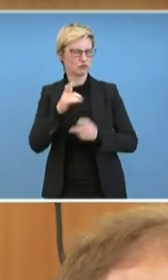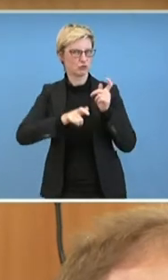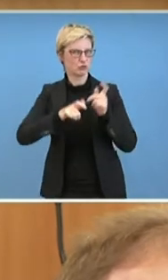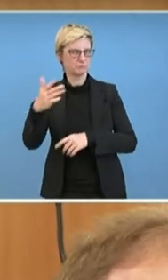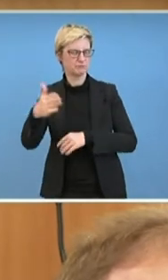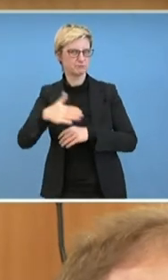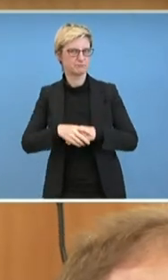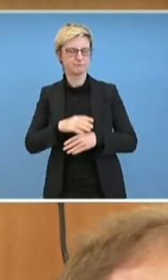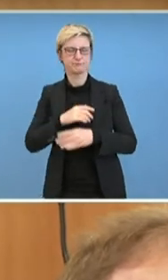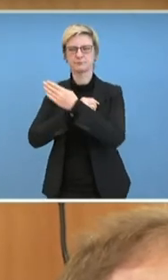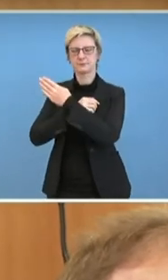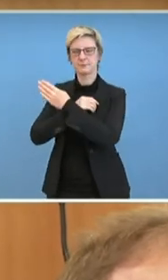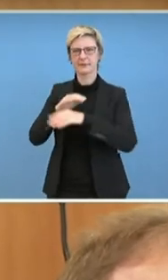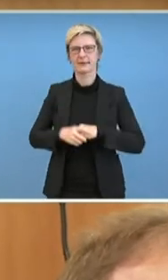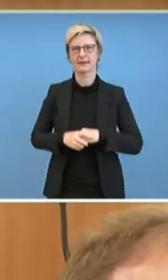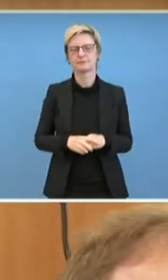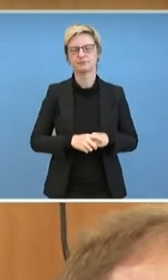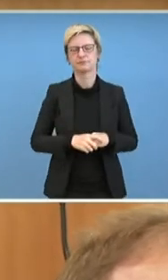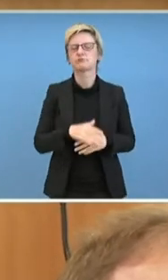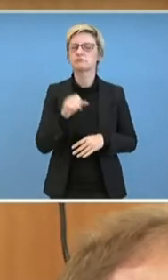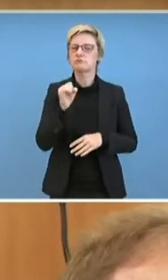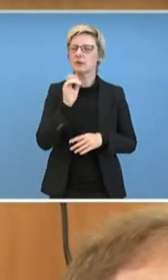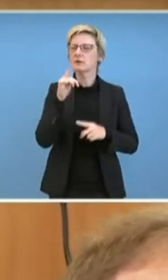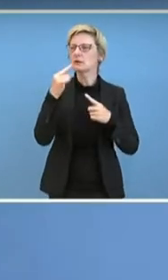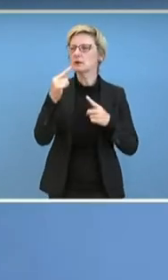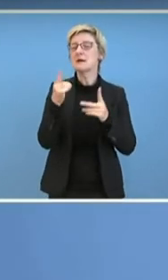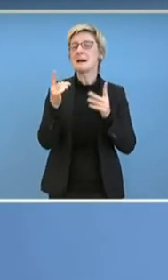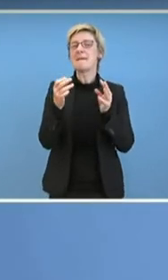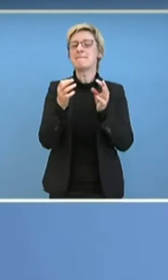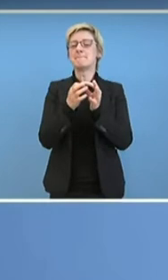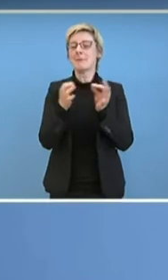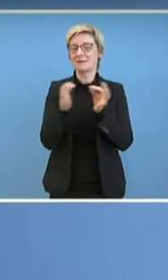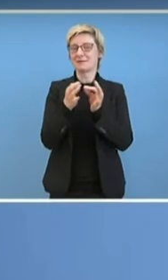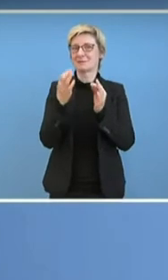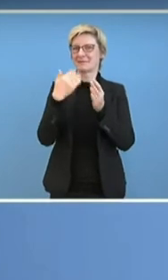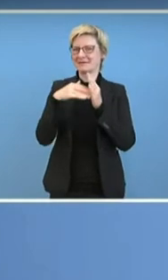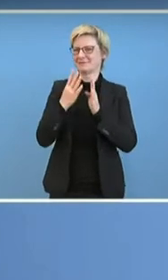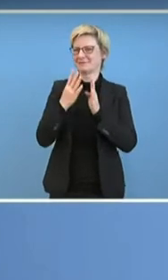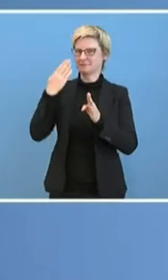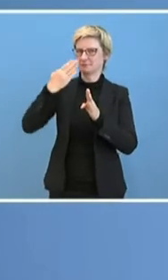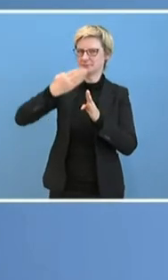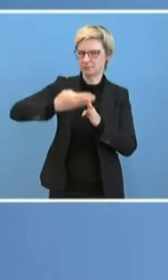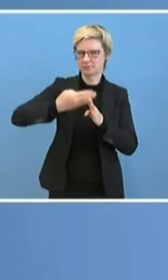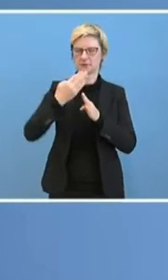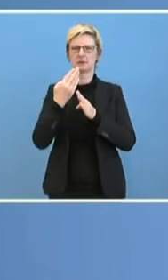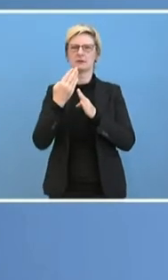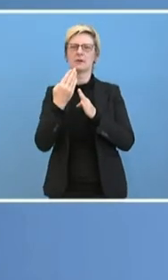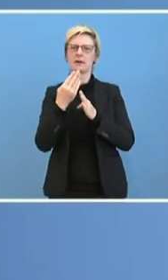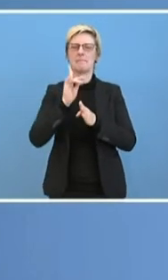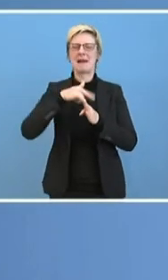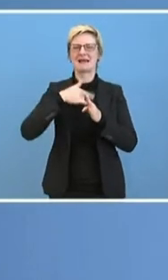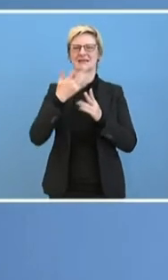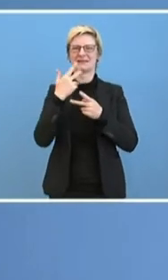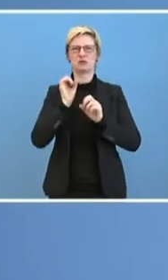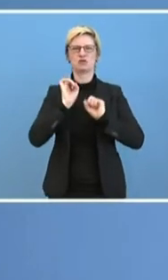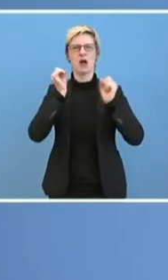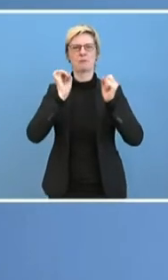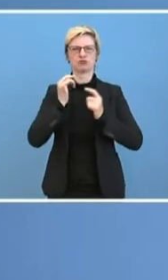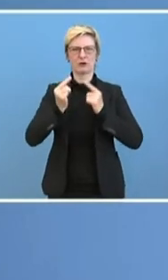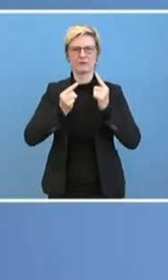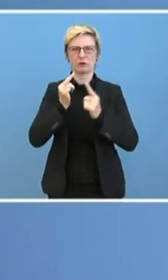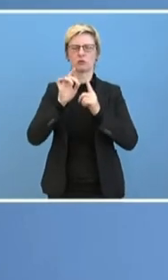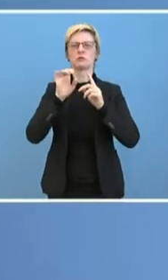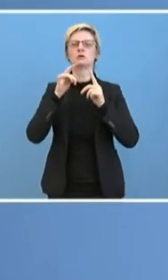Ich habe ja gesagt, durch die Maßnahmen, die wir ergriffen haben, ist die sehr dynamische Entwicklung aus Mitte März beherrschbar geworden. Durch die